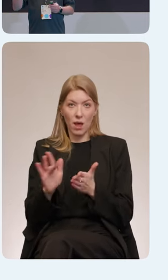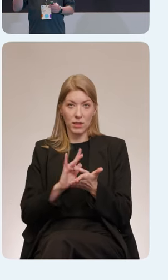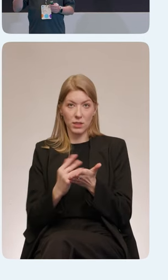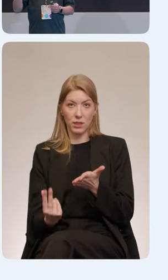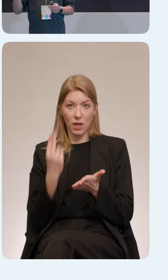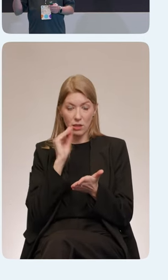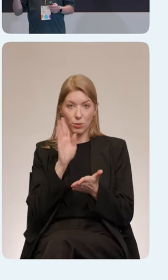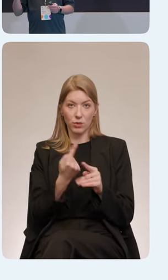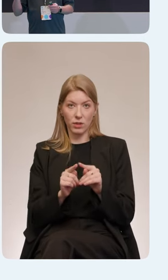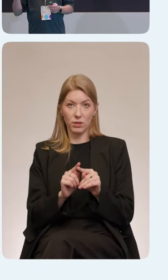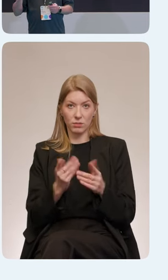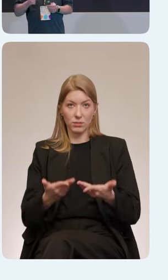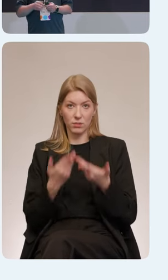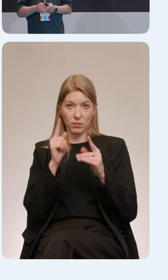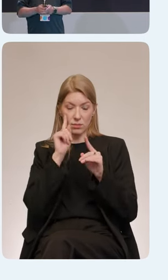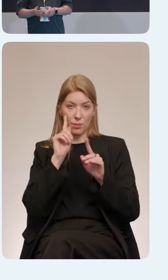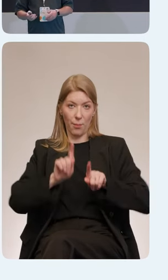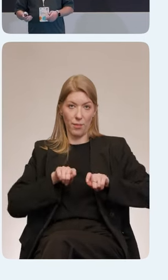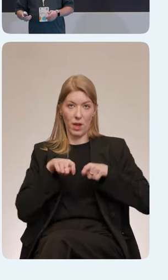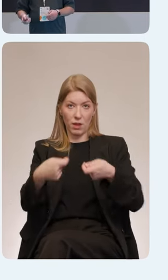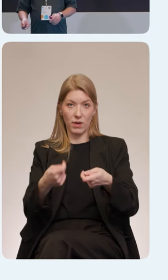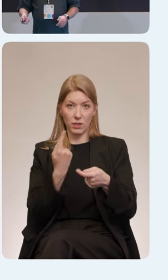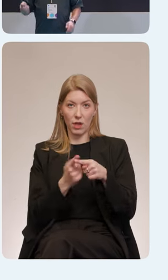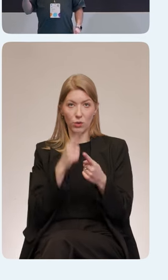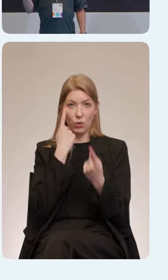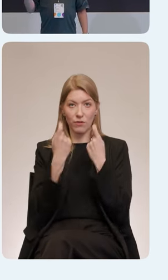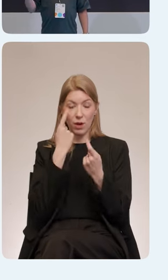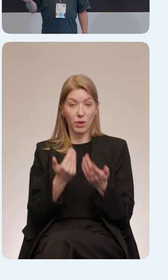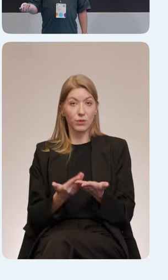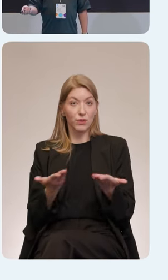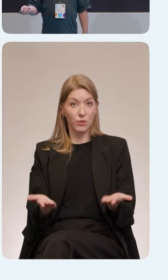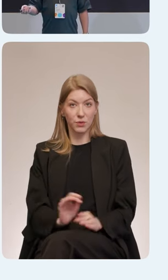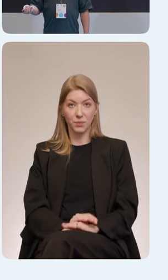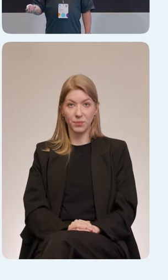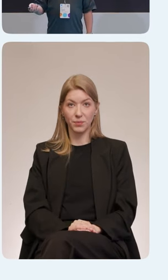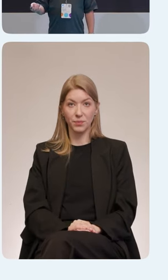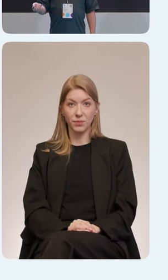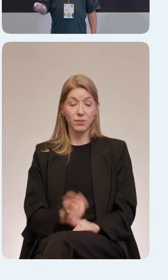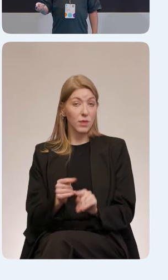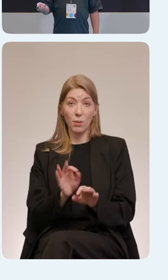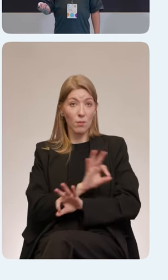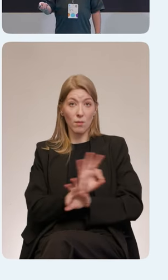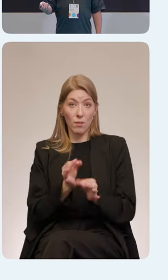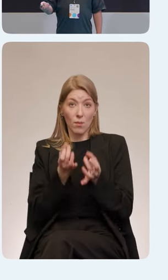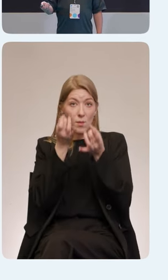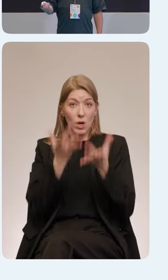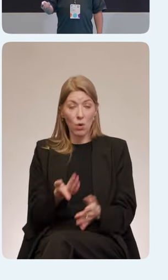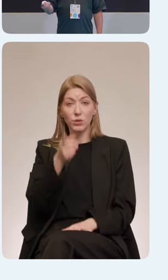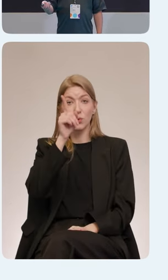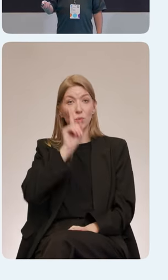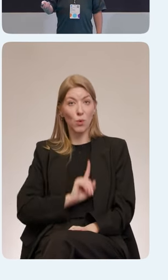озвучивать элементы на экране. Вот, супер просто, супер удобно,